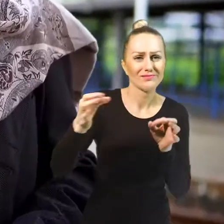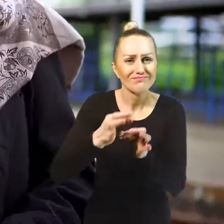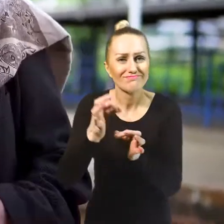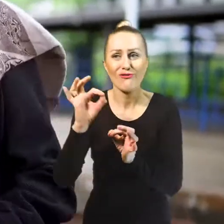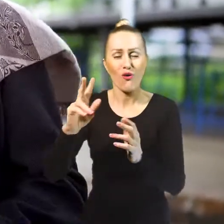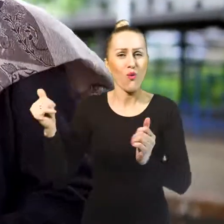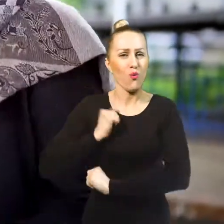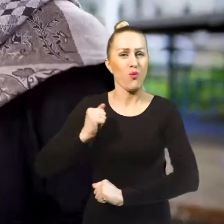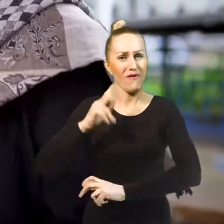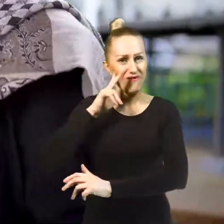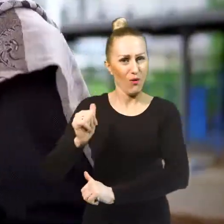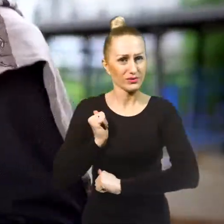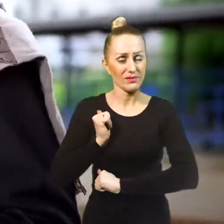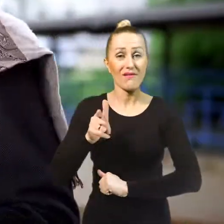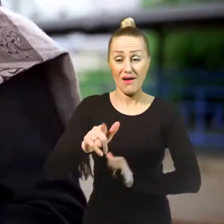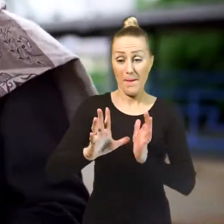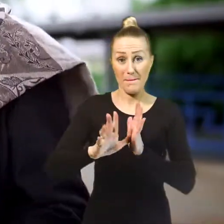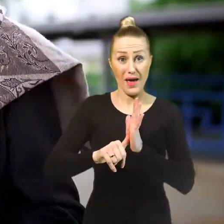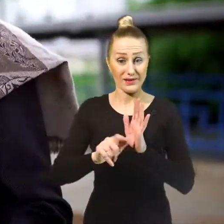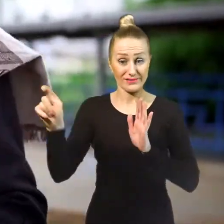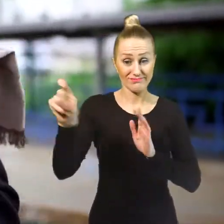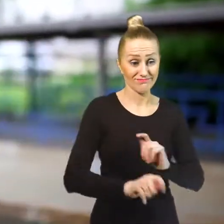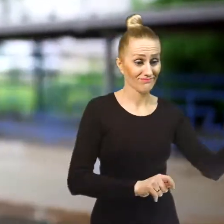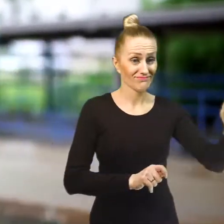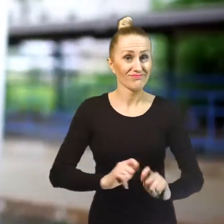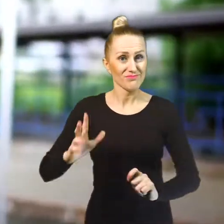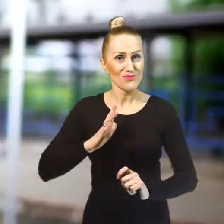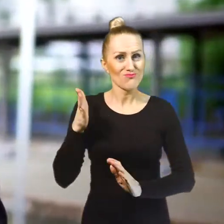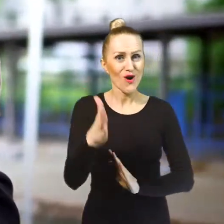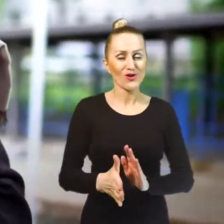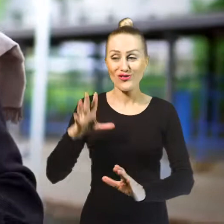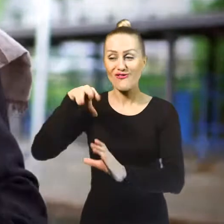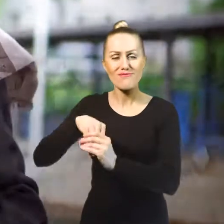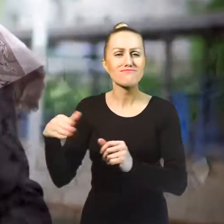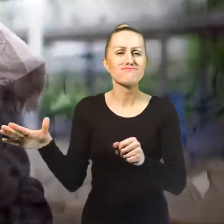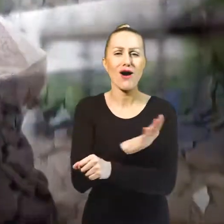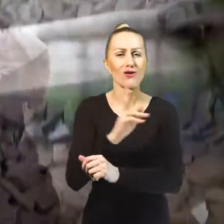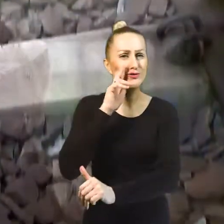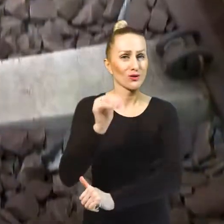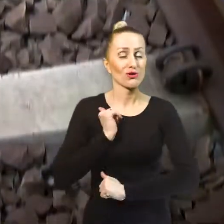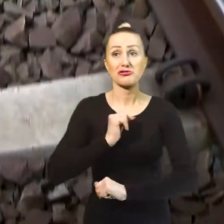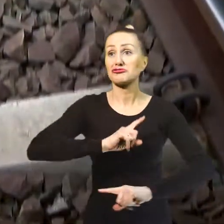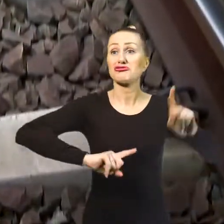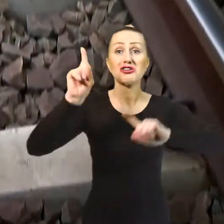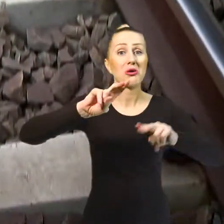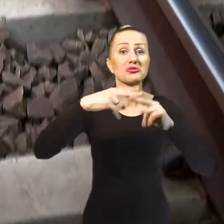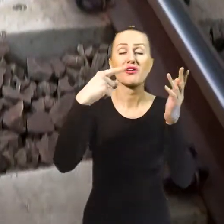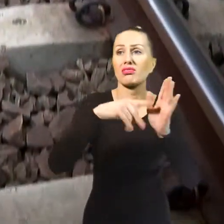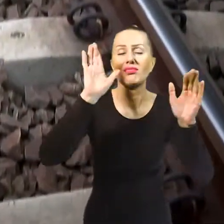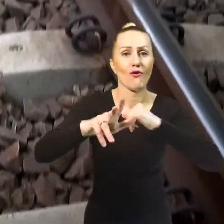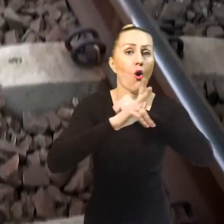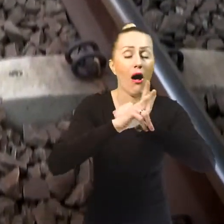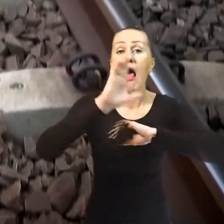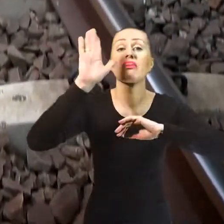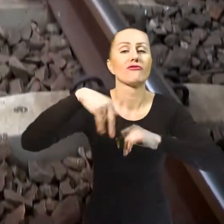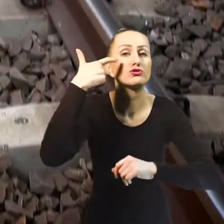był to bardzo ważny węzeł kolejowy, przejeżdżały pociągi z żołnierzami. Bywały dni, że naliczono ich 80, a